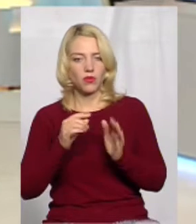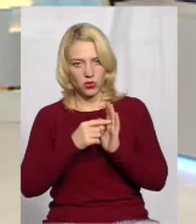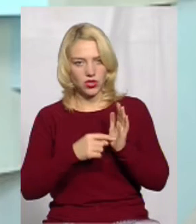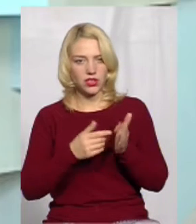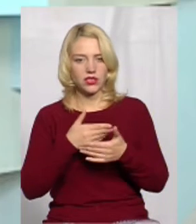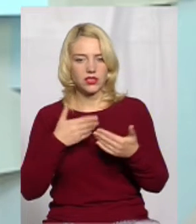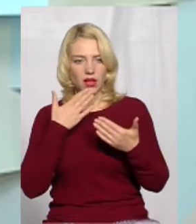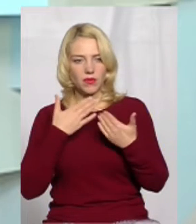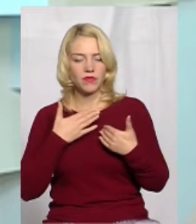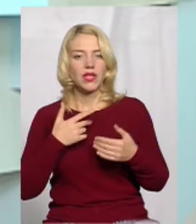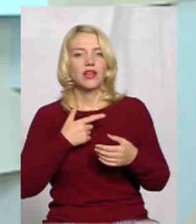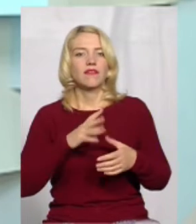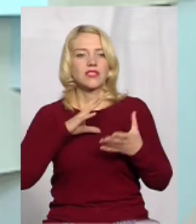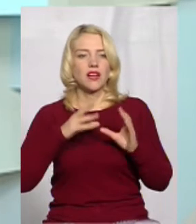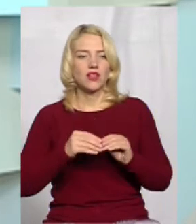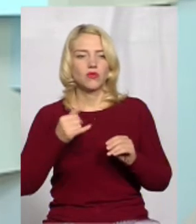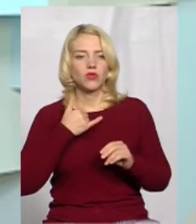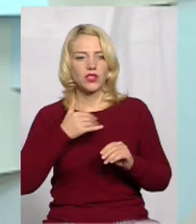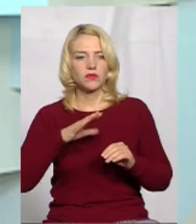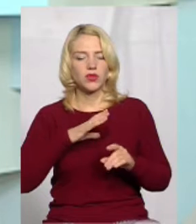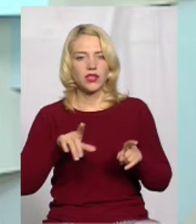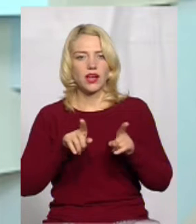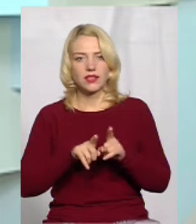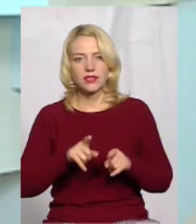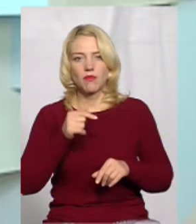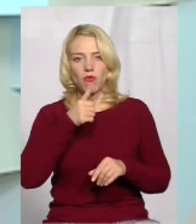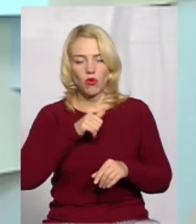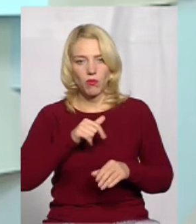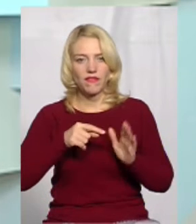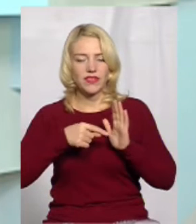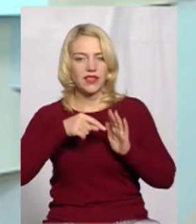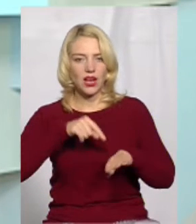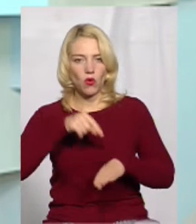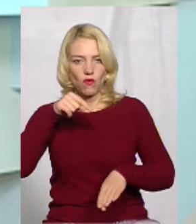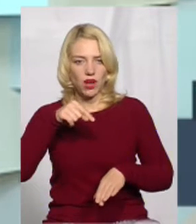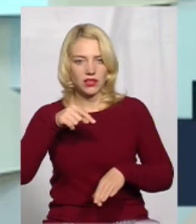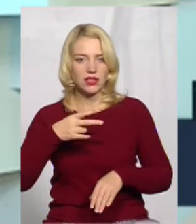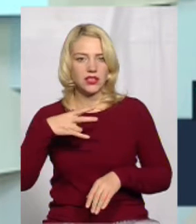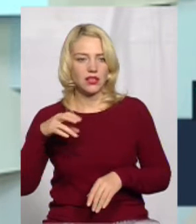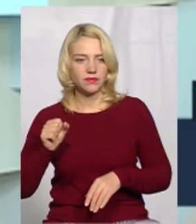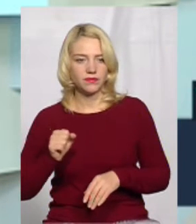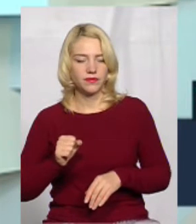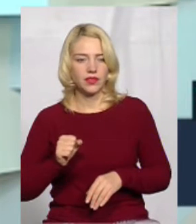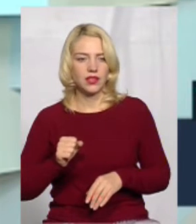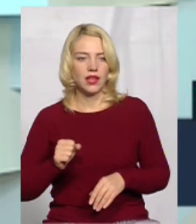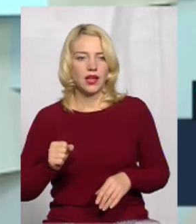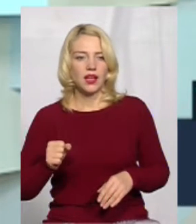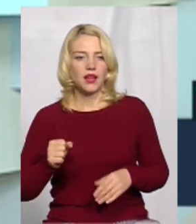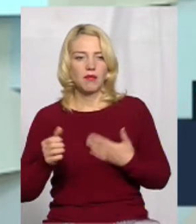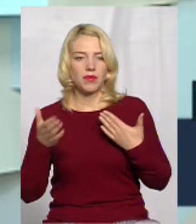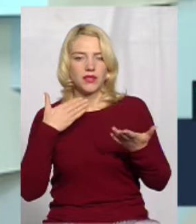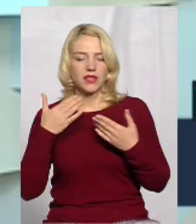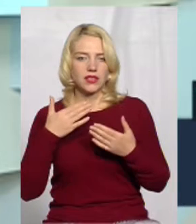Ну, в загальному в нас була така спроба відреагувати на підхід